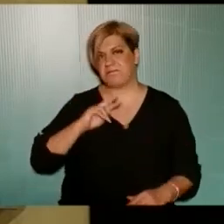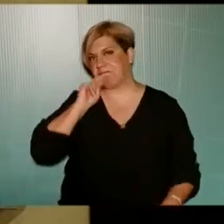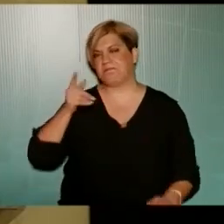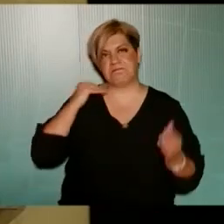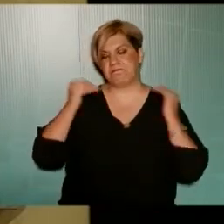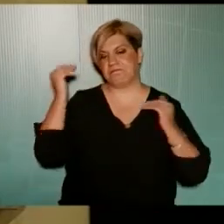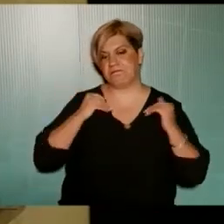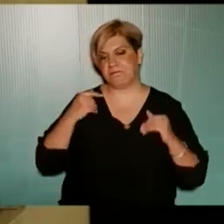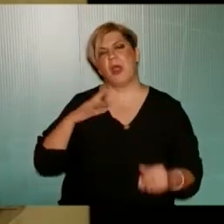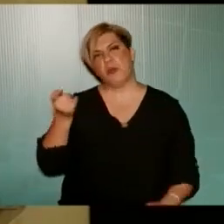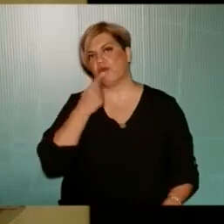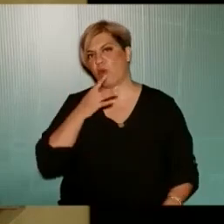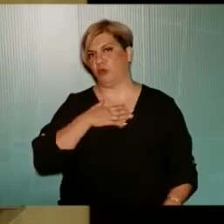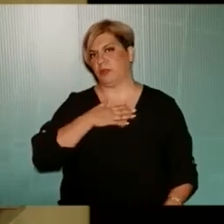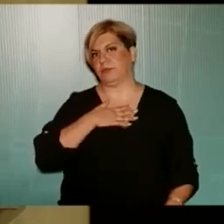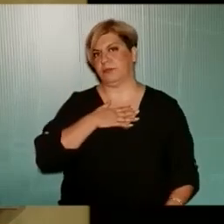Αμφιβάλλουμε. Και έχουμε και τους λόγους μας.